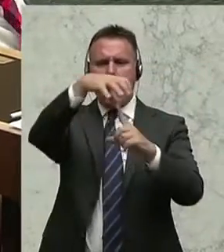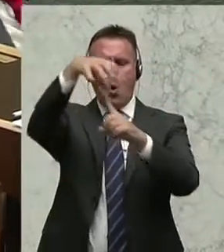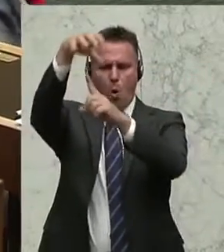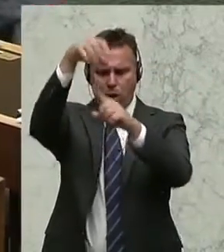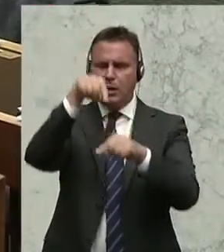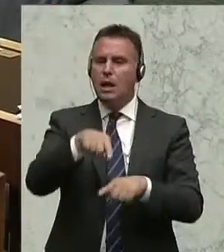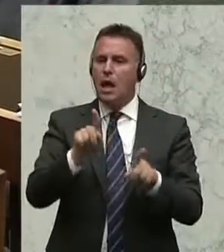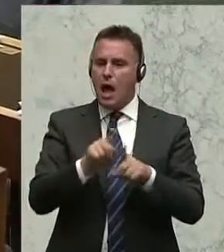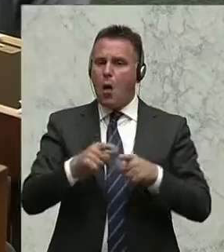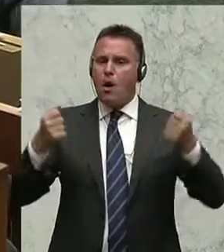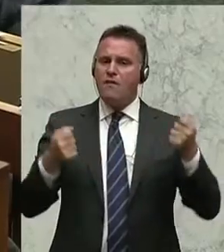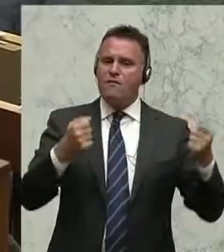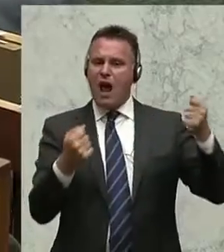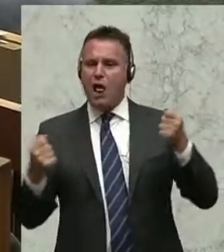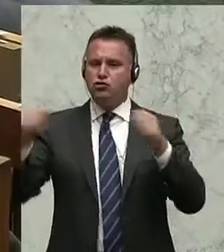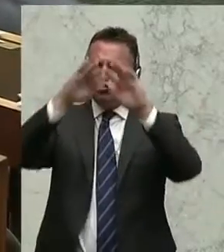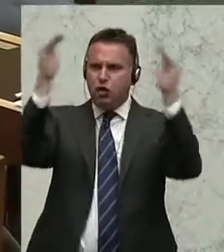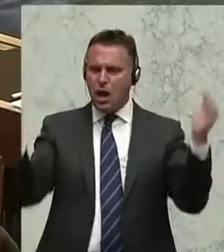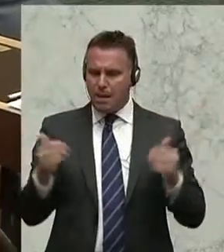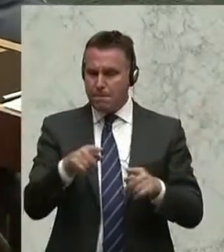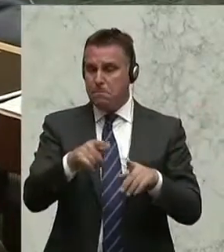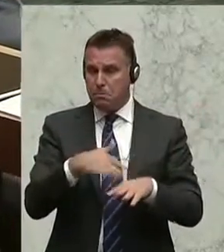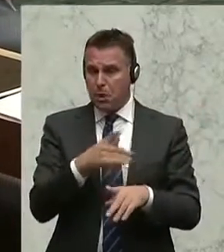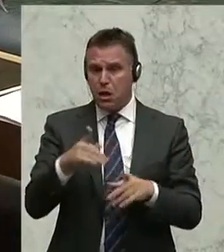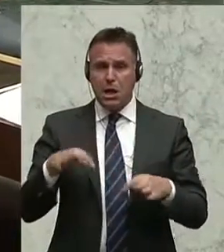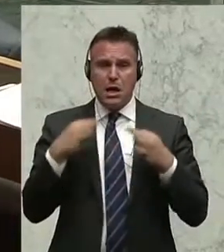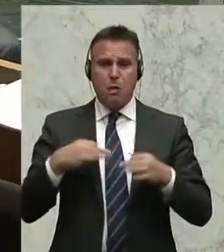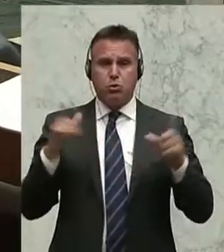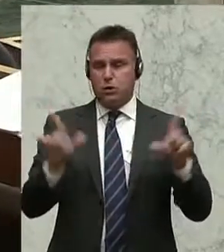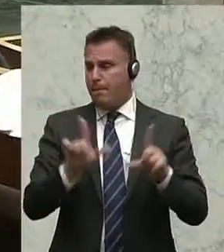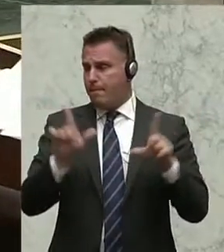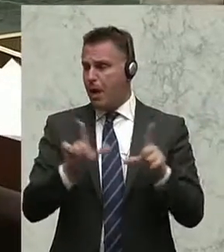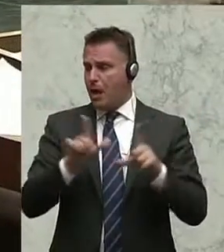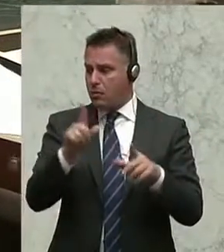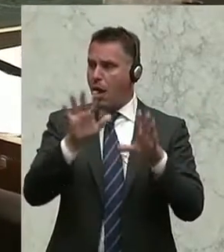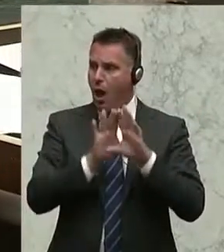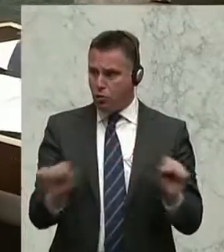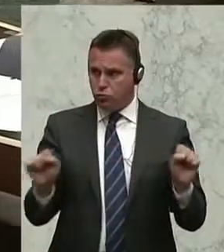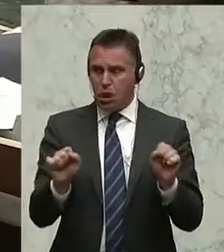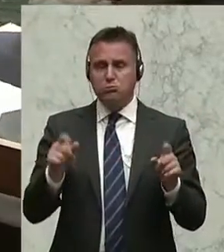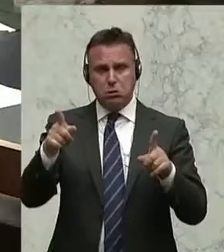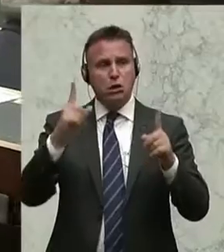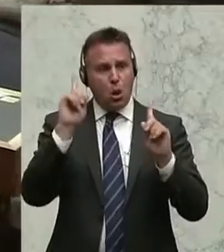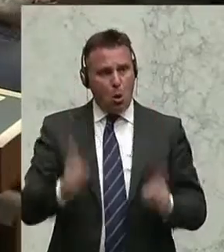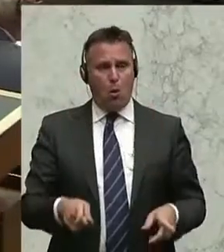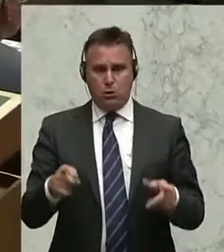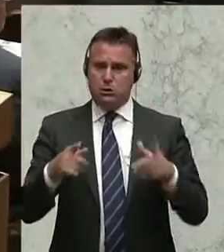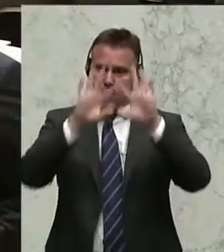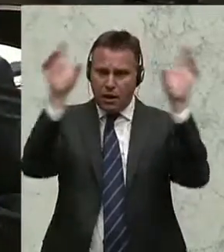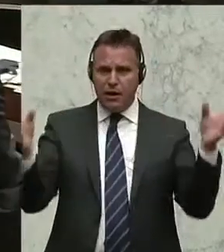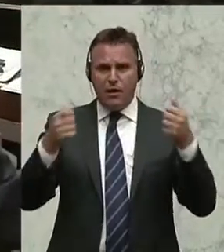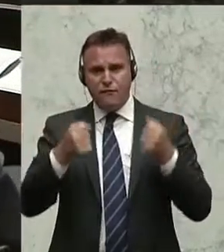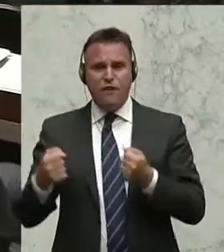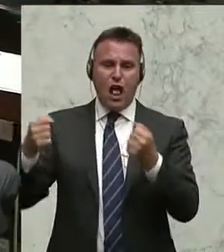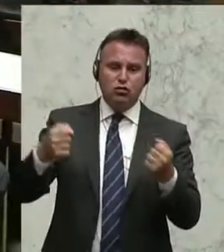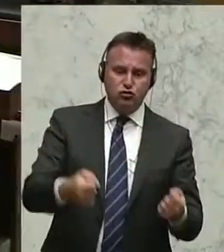geht es auch um Fallschirmspringer. Und wenn Fallschirmspringer bei einer Geburtstagsparty ausmachen, sie springen dort und da ab, weil ja gerade